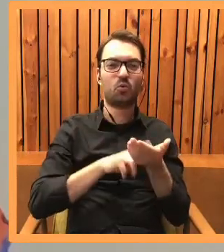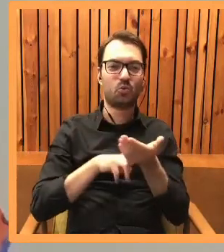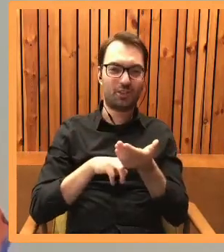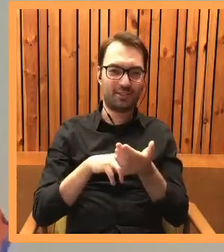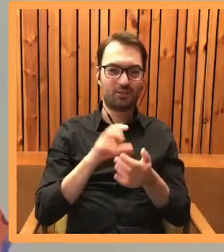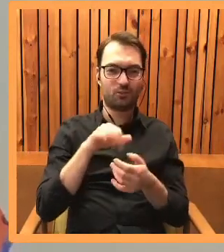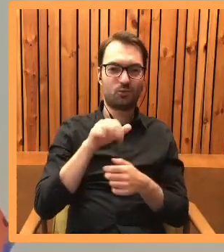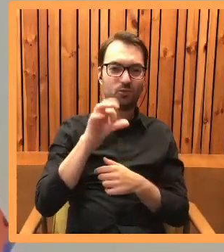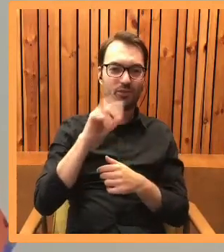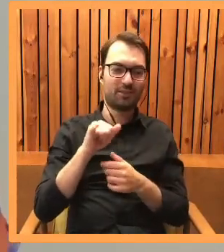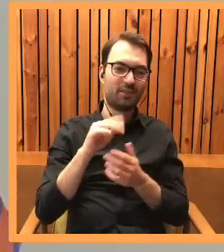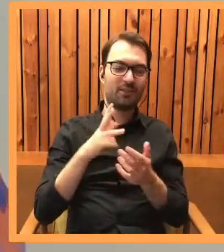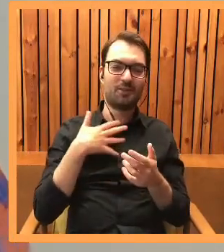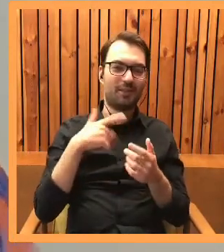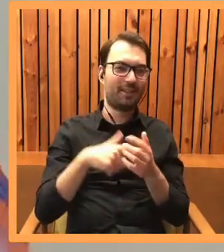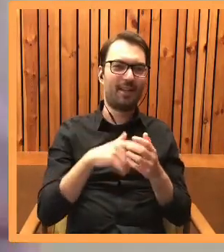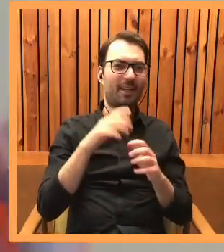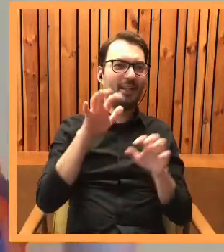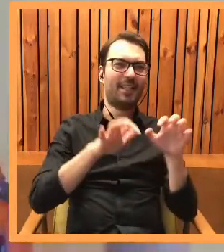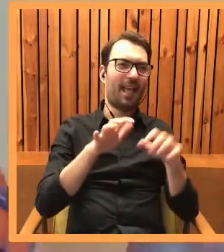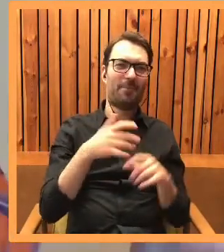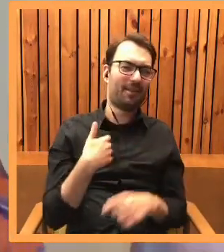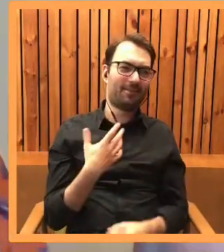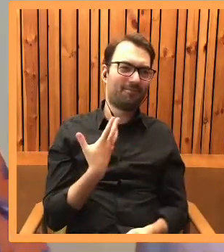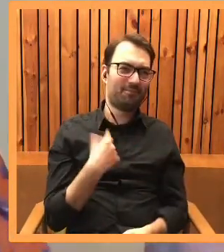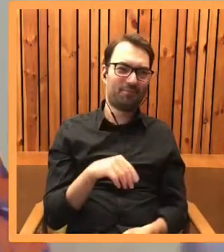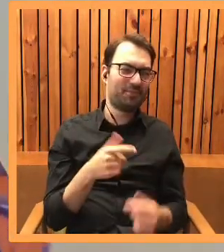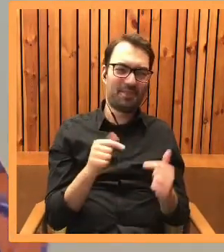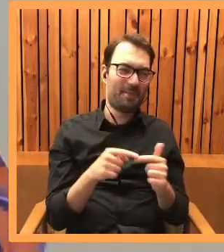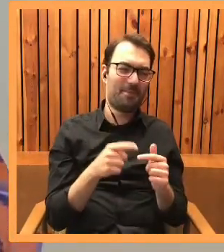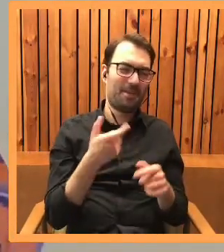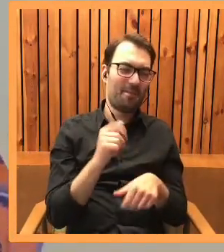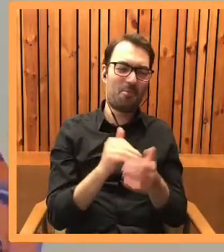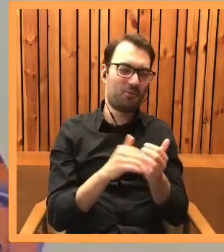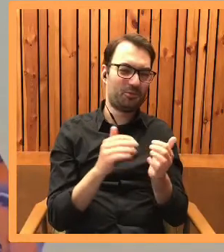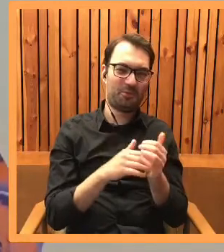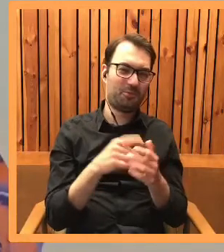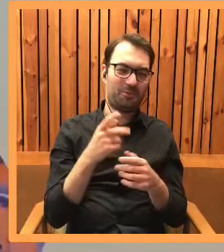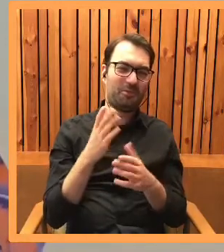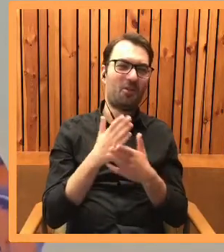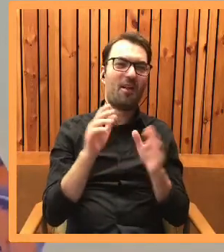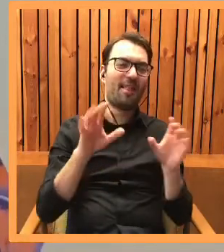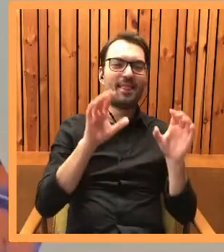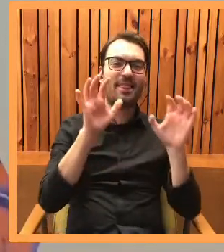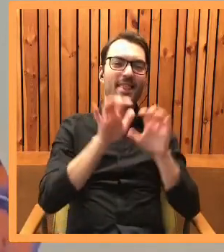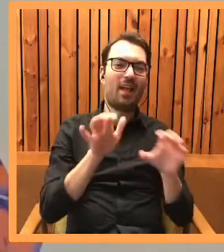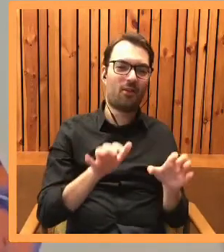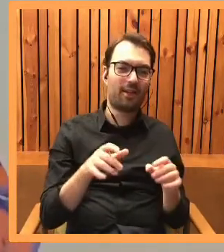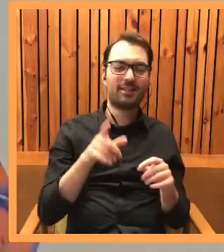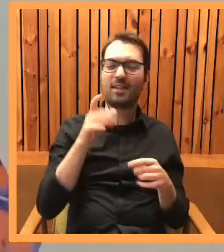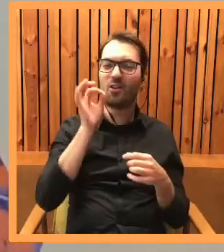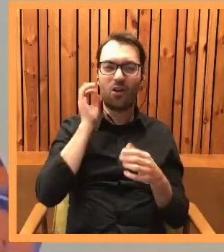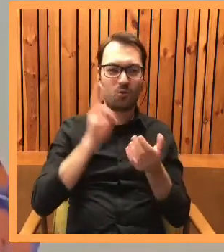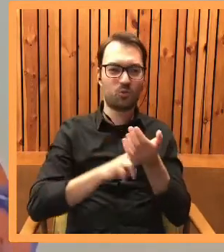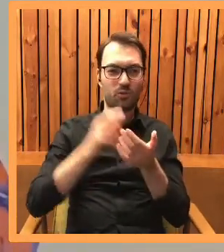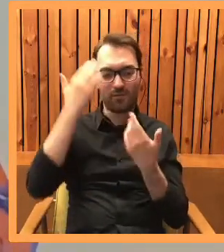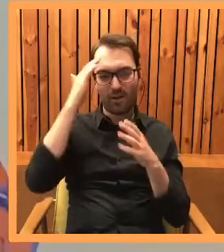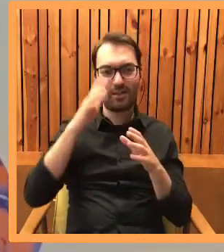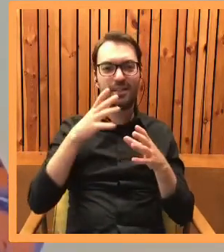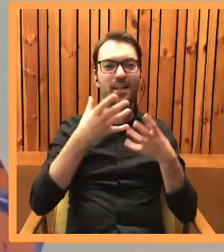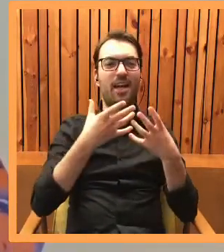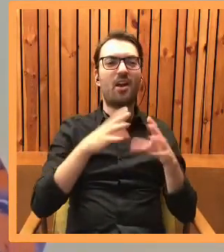uważa tylko za element wystroju i krajobrazu naszego mieszkania. A dla niego wszystkie fotele, krzesła właśnie